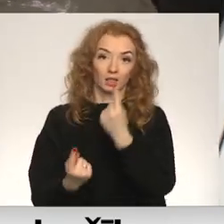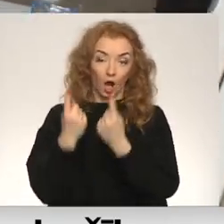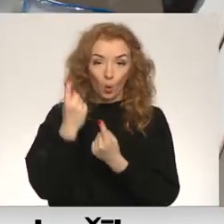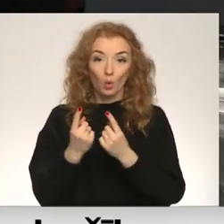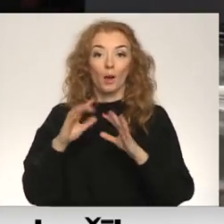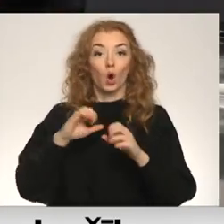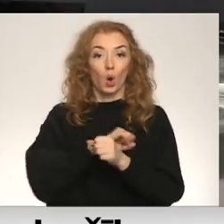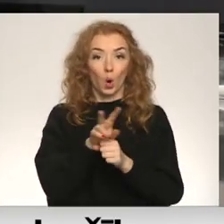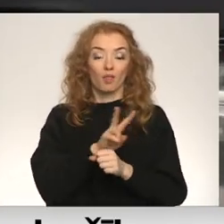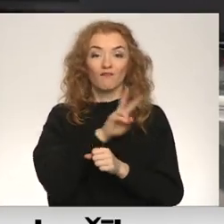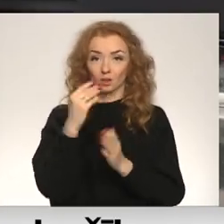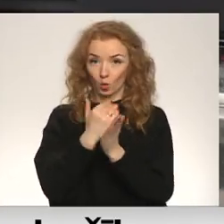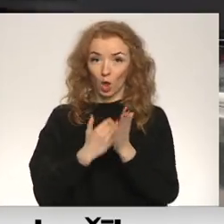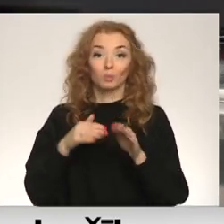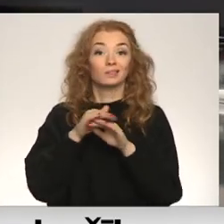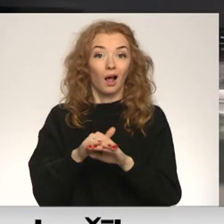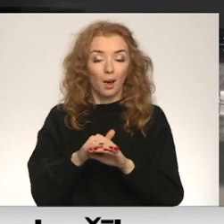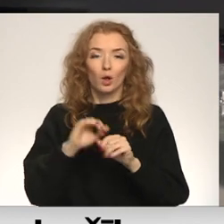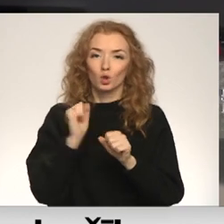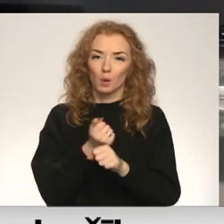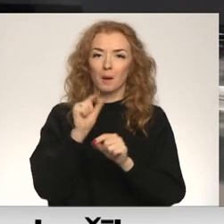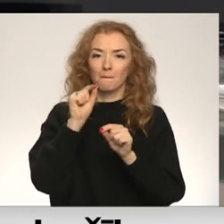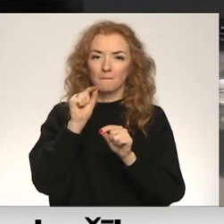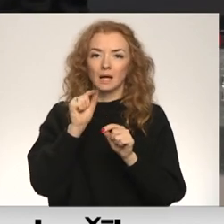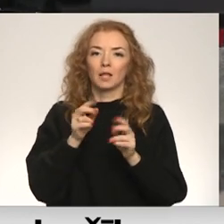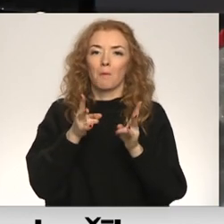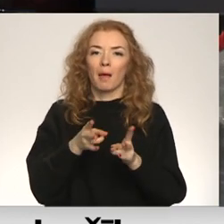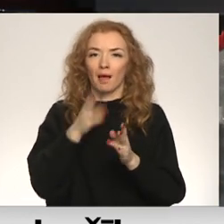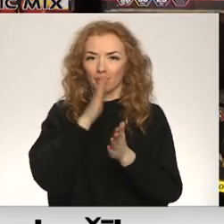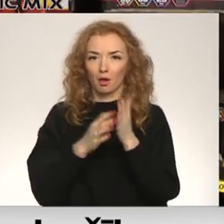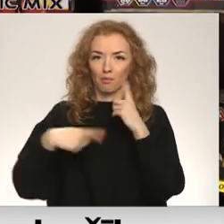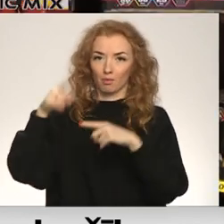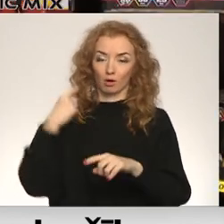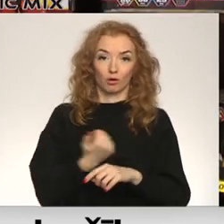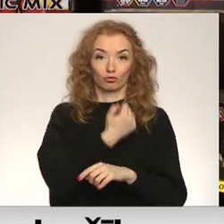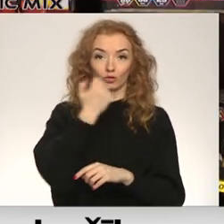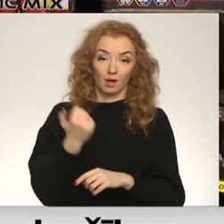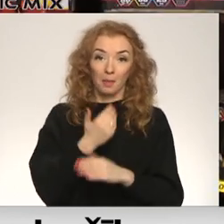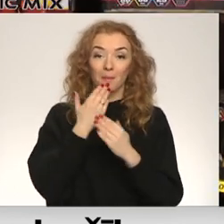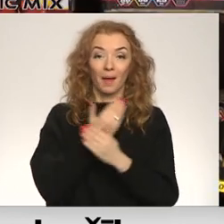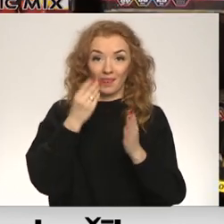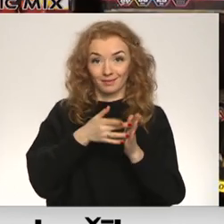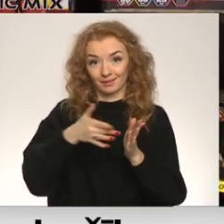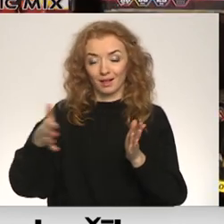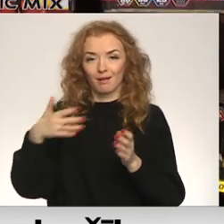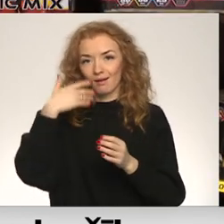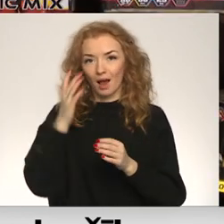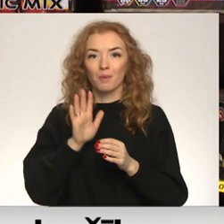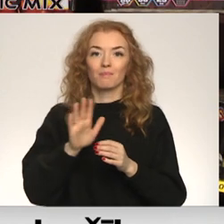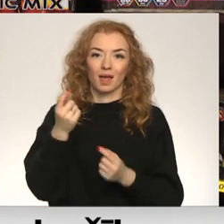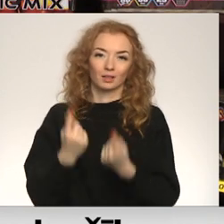ierobežojumi saglabājas, tie ir nedaudz maigāki nekā pērni. Tieši gada noslēdzošās dienas ir tās, ka pie